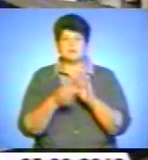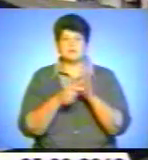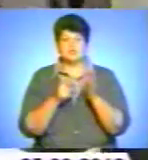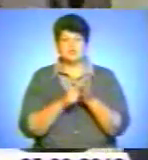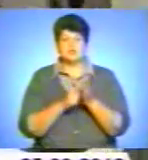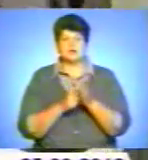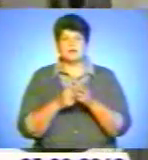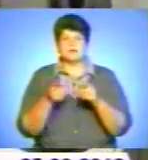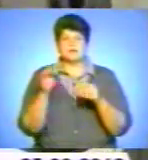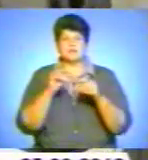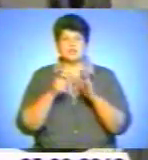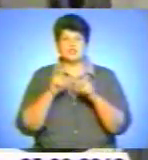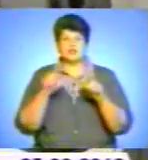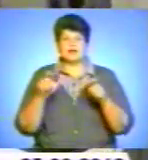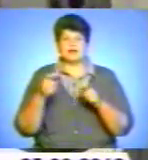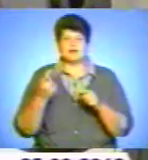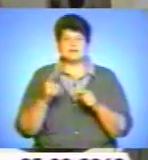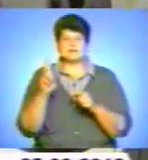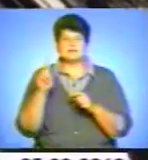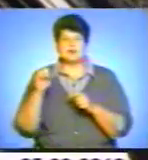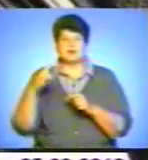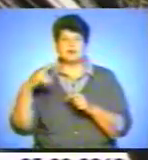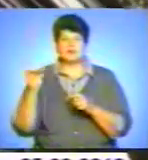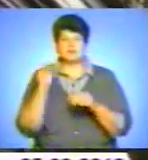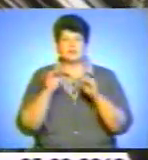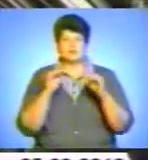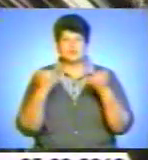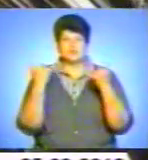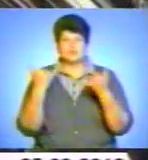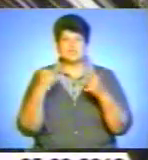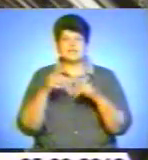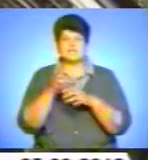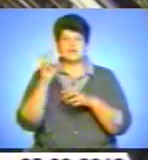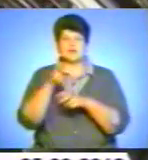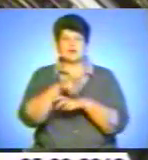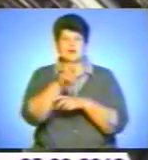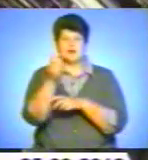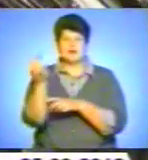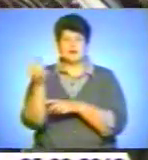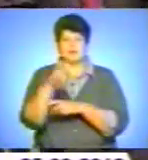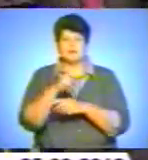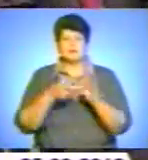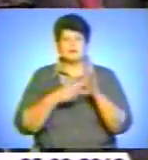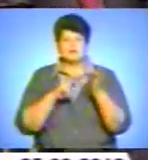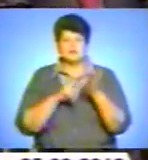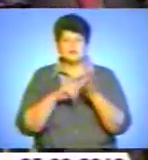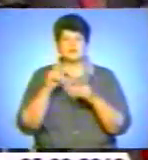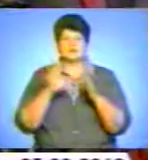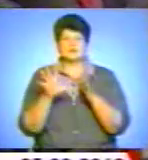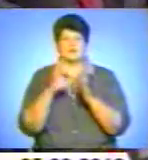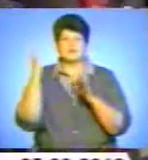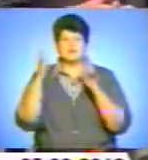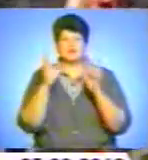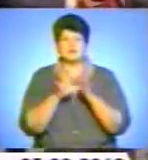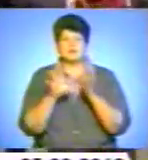цеху, змонтовані нові системи опалення та освітлення. Встановлено сучасні вантажні крани. Планується, що вітрогенератори розповсюджуватимуть по всій